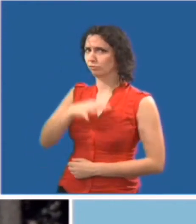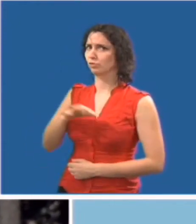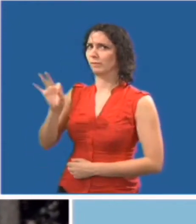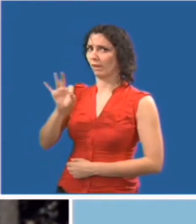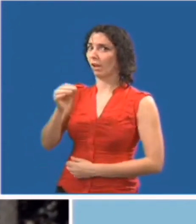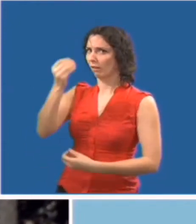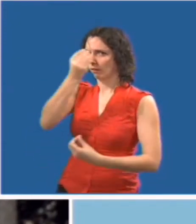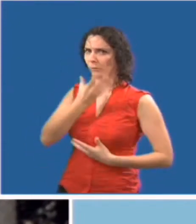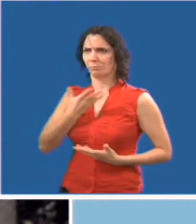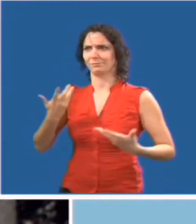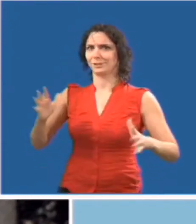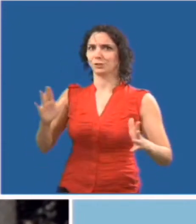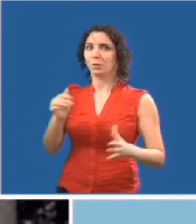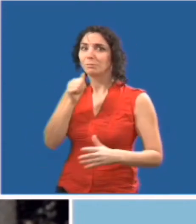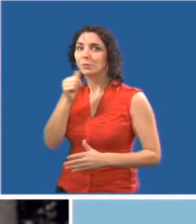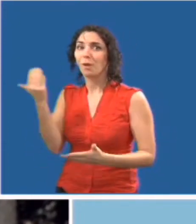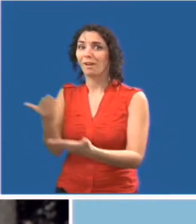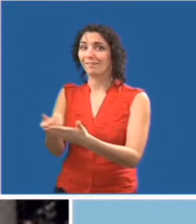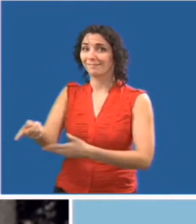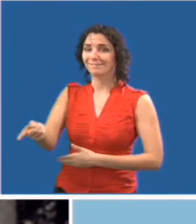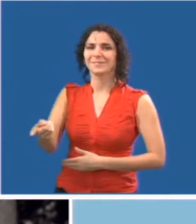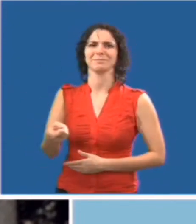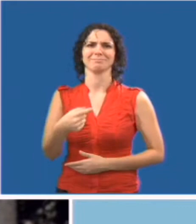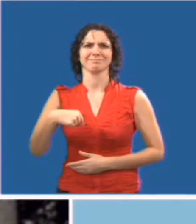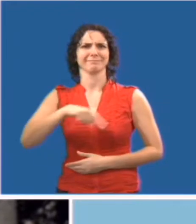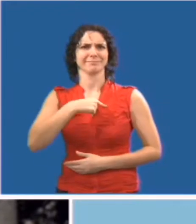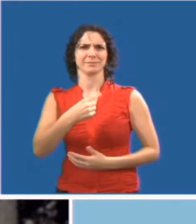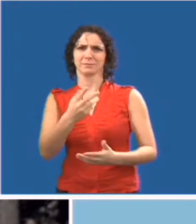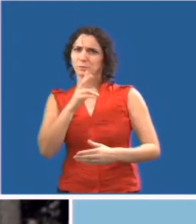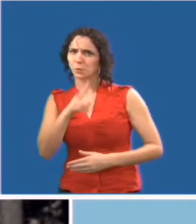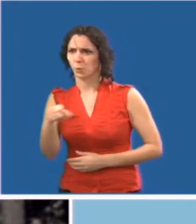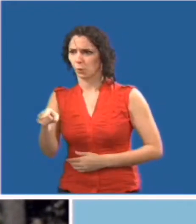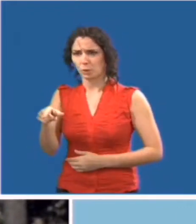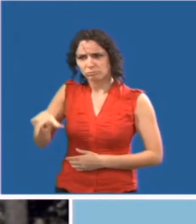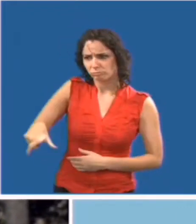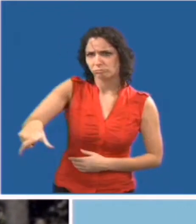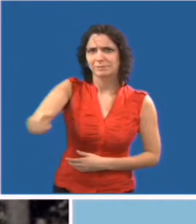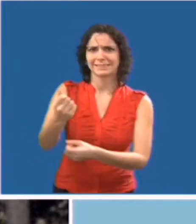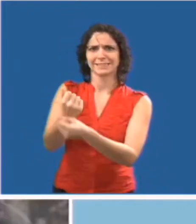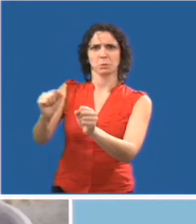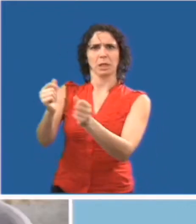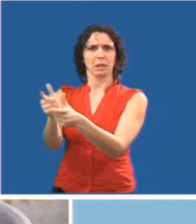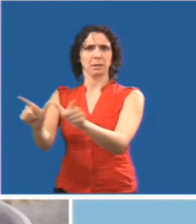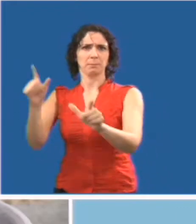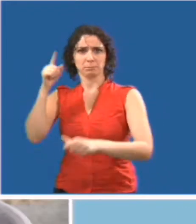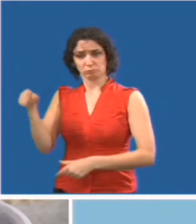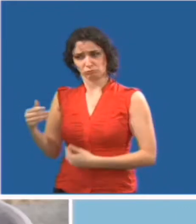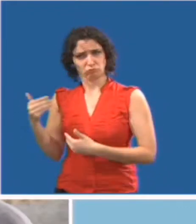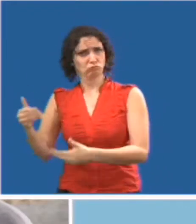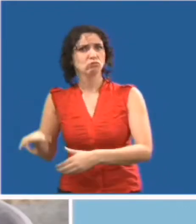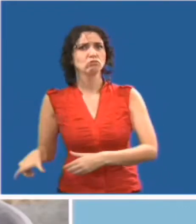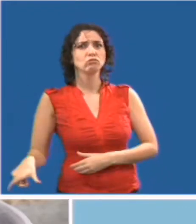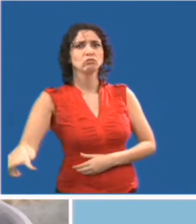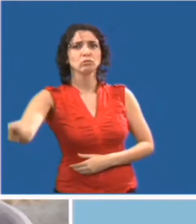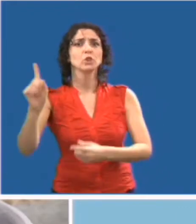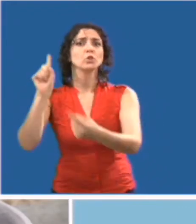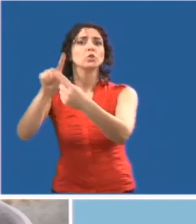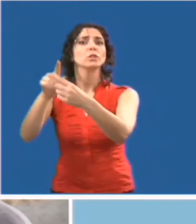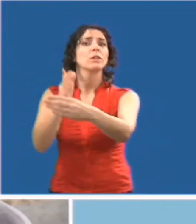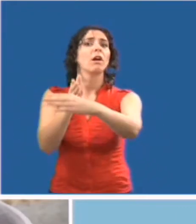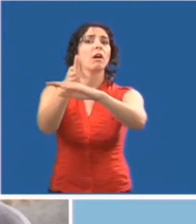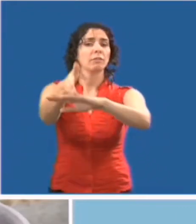sommes assurés de libérer la rampe pour vous. Allez-y et prenez la rampe jusqu'à l'entrée et je vais dire à M. Ferrell que vous êtes arrivé.